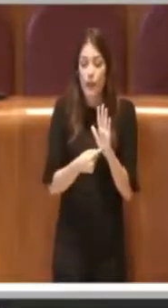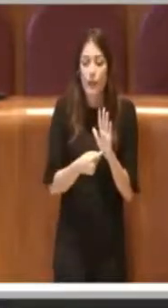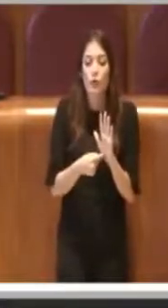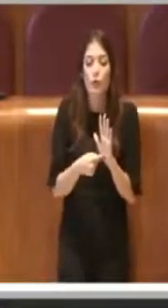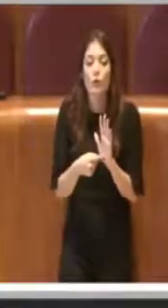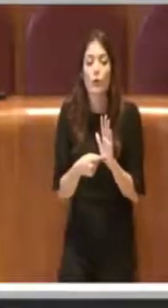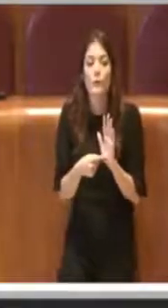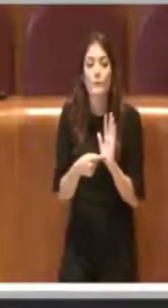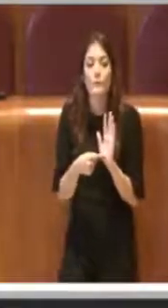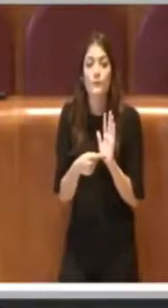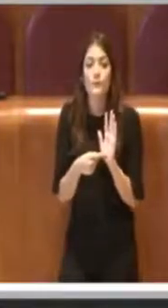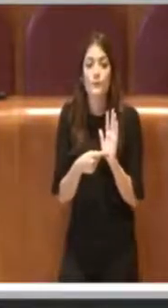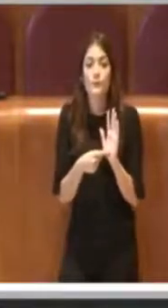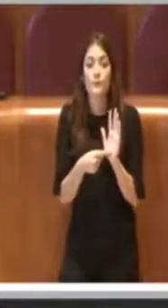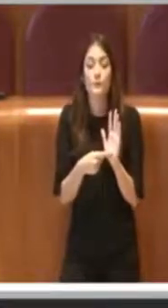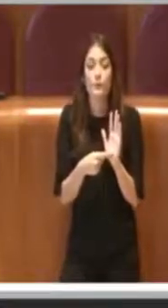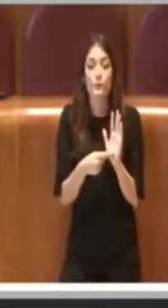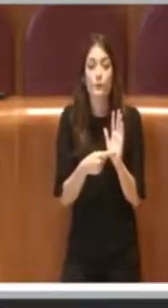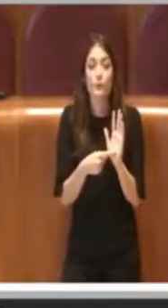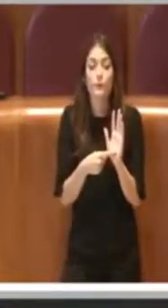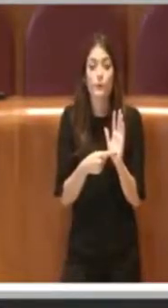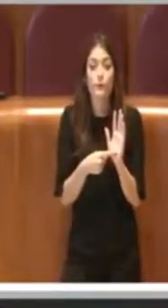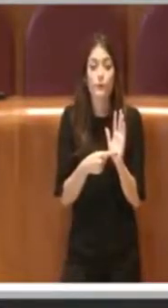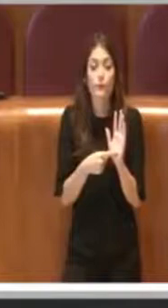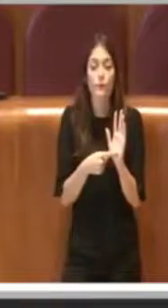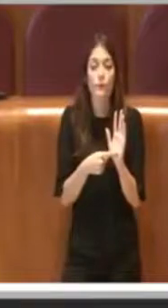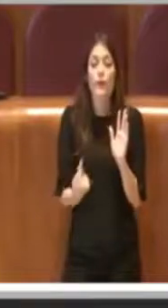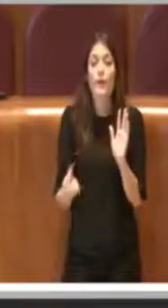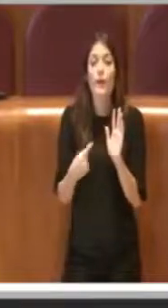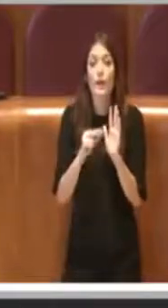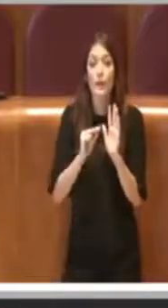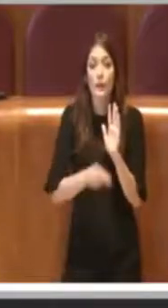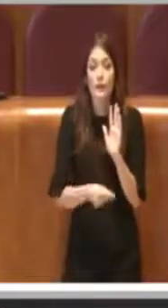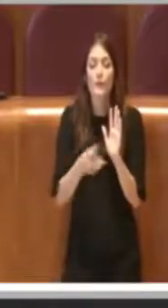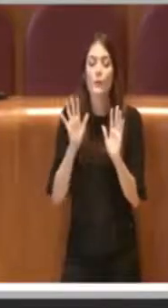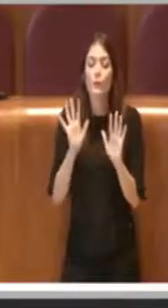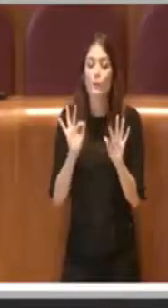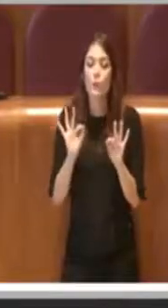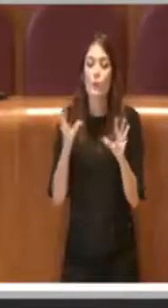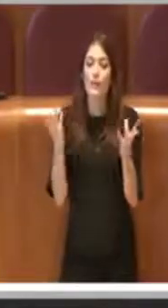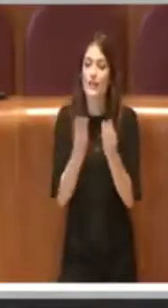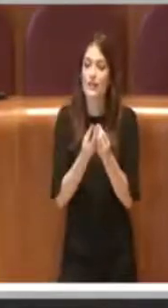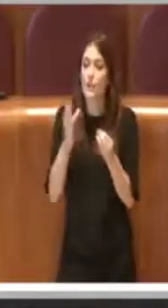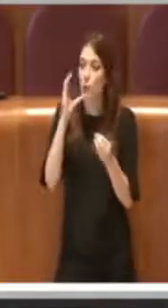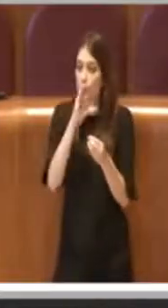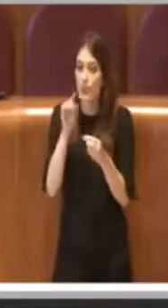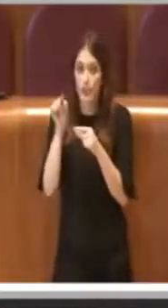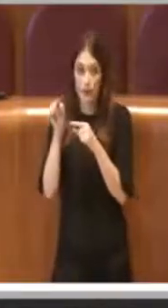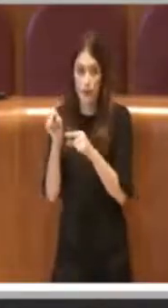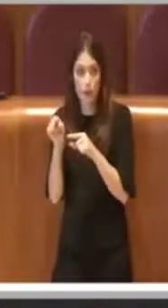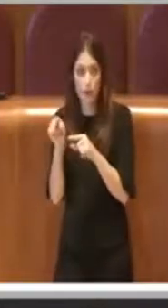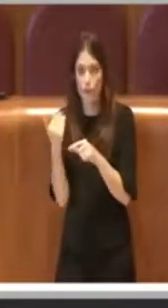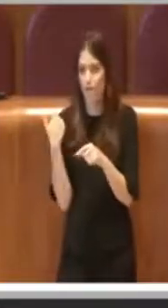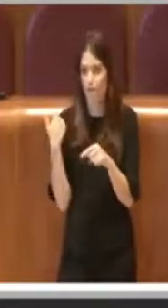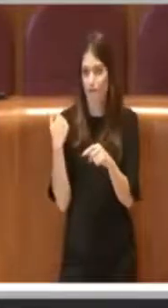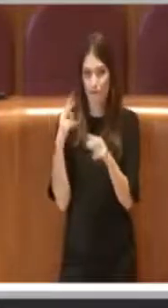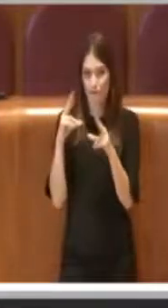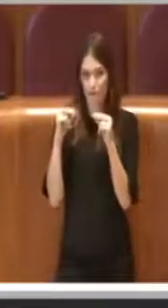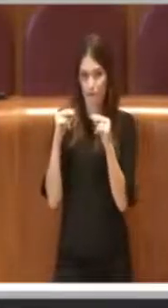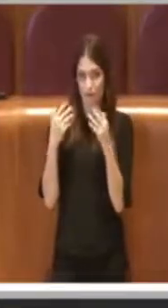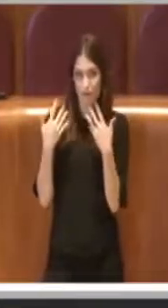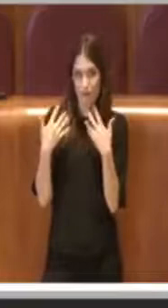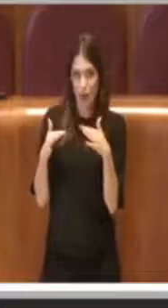però confezionato, insieme ci tengo a dirlo chiaramente all'osservatorio, di cui ho poc'anzi parlato,